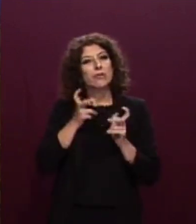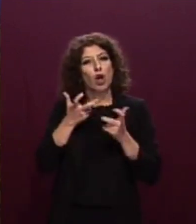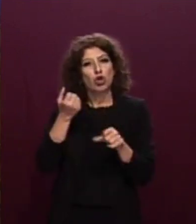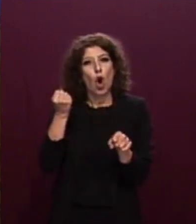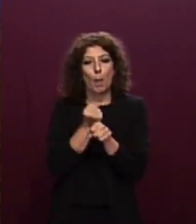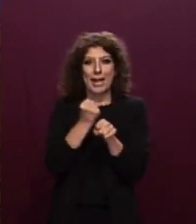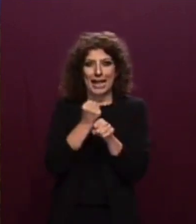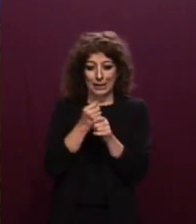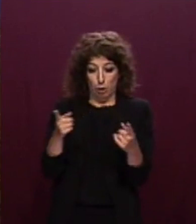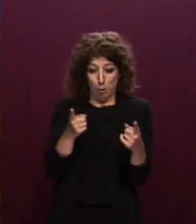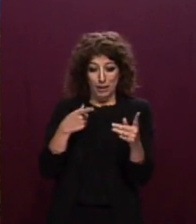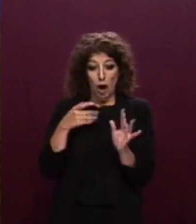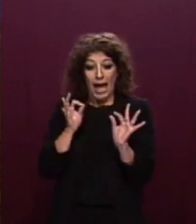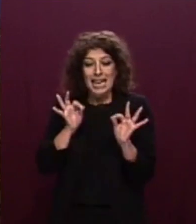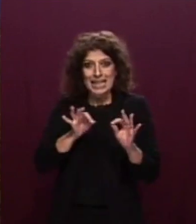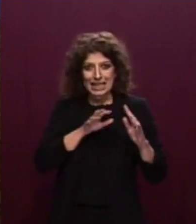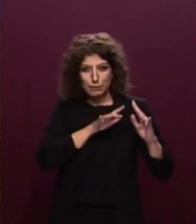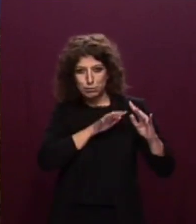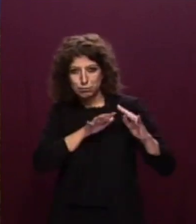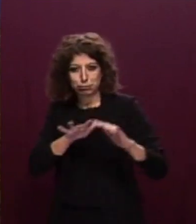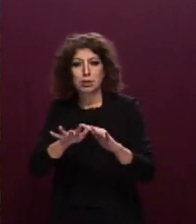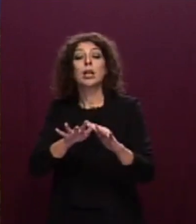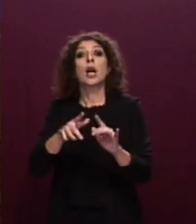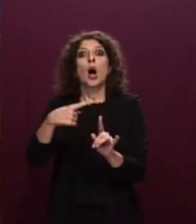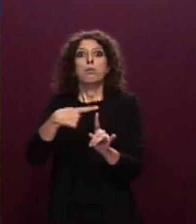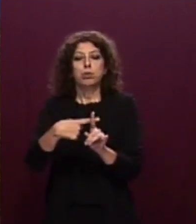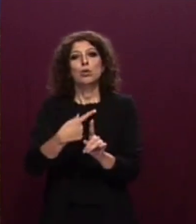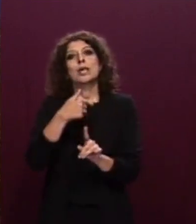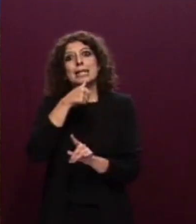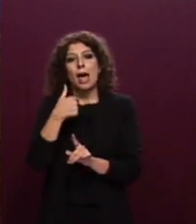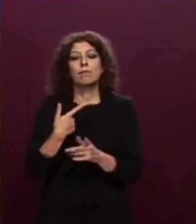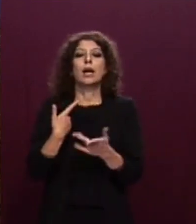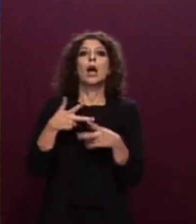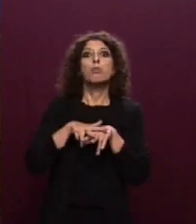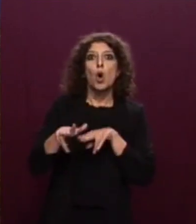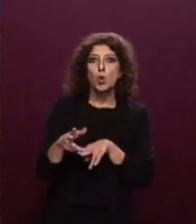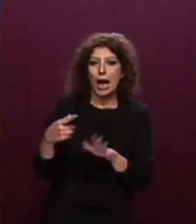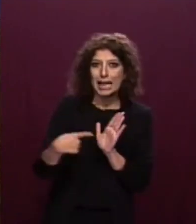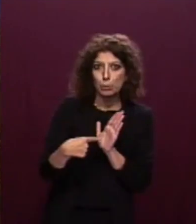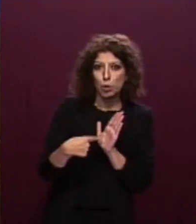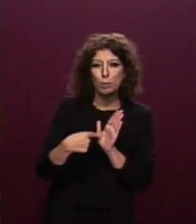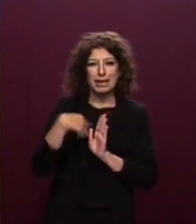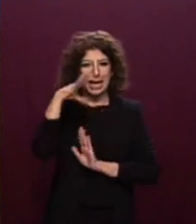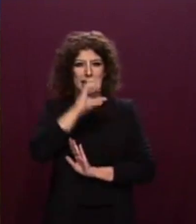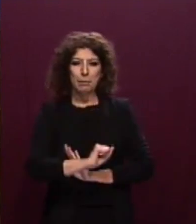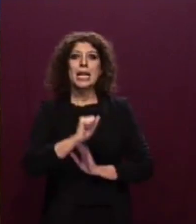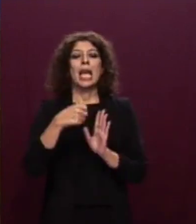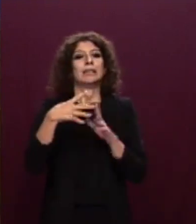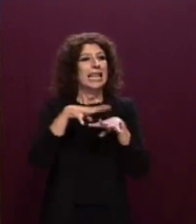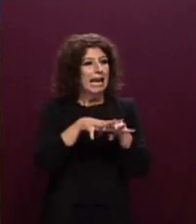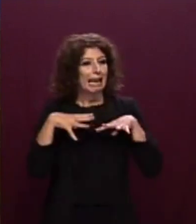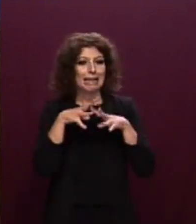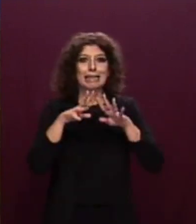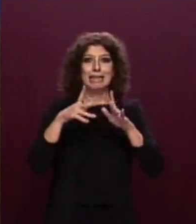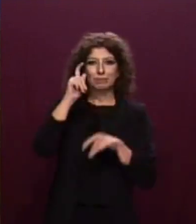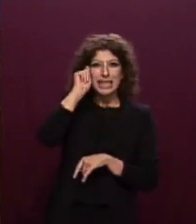sbarche, con approfondimenti investigativi coordinati dalle procure della Repubblica per individuare le reti criminali transnazionali che gestiscono il